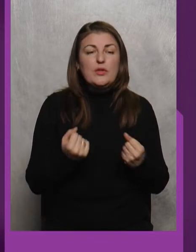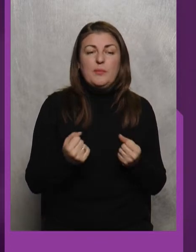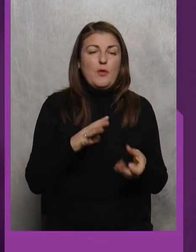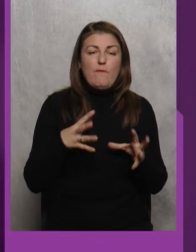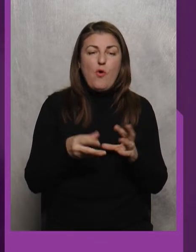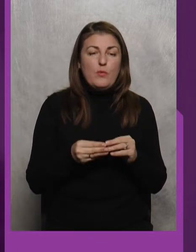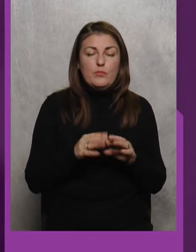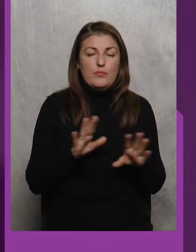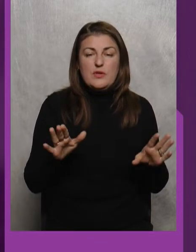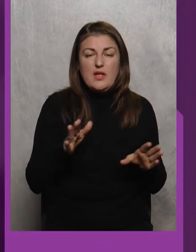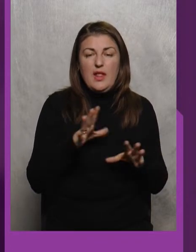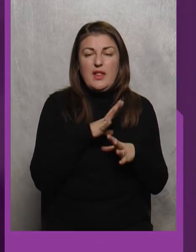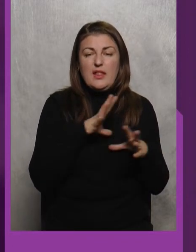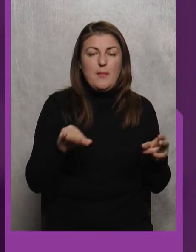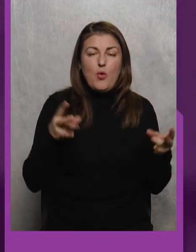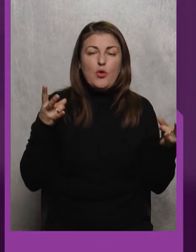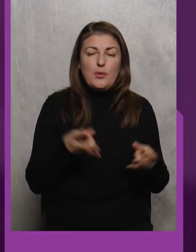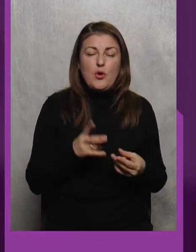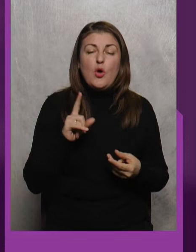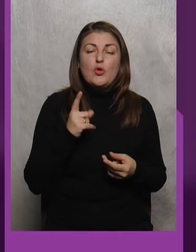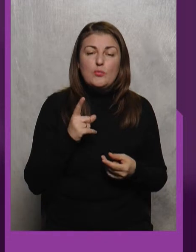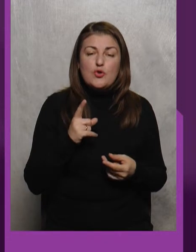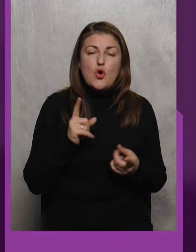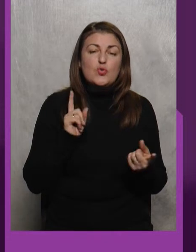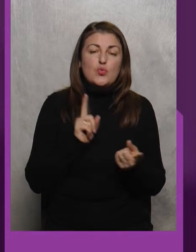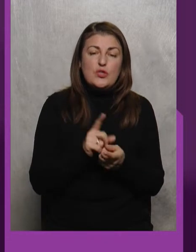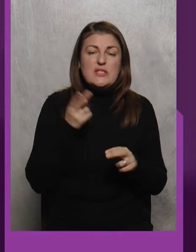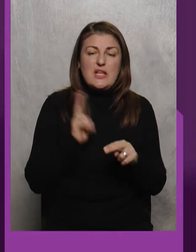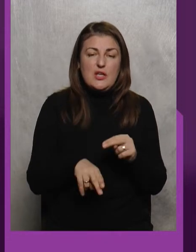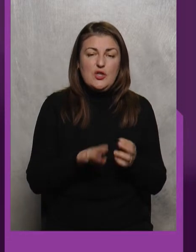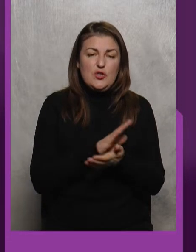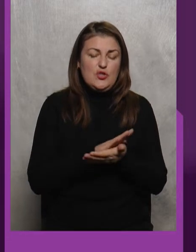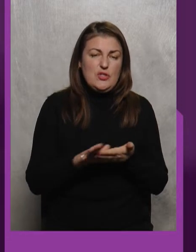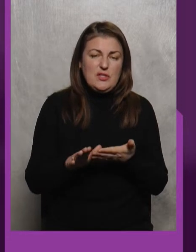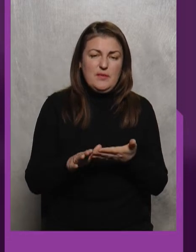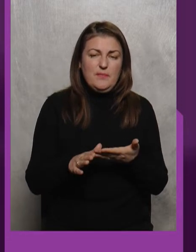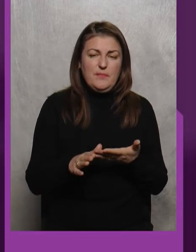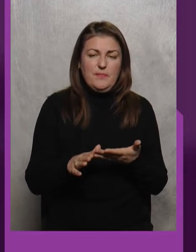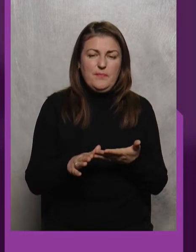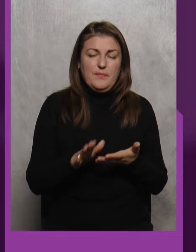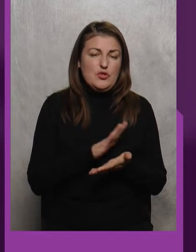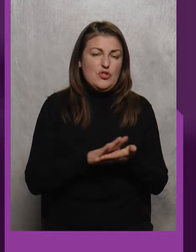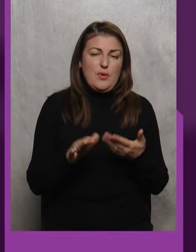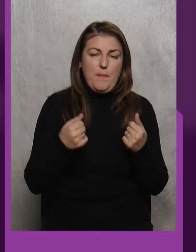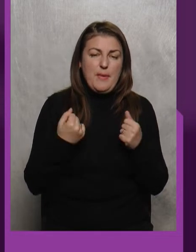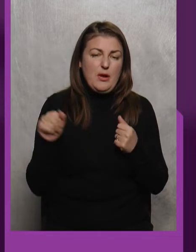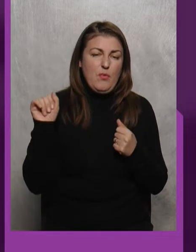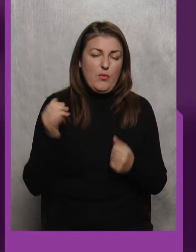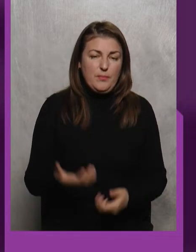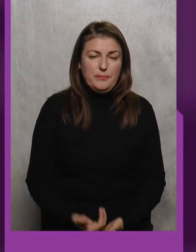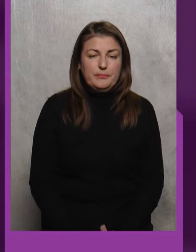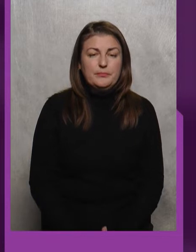було Необхідності Необхідності Сутичка закінчилася Чистим китком Чистою перемогою